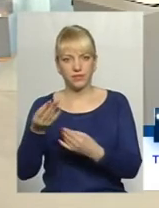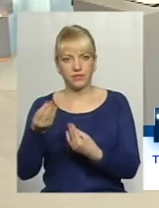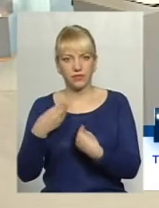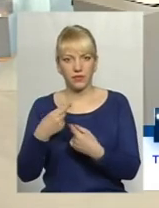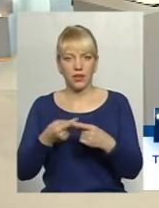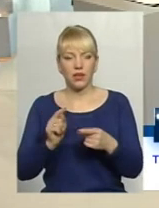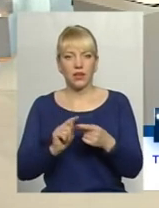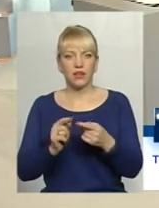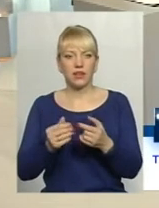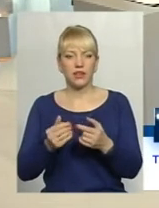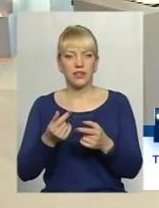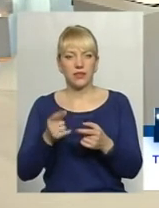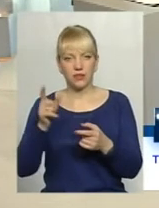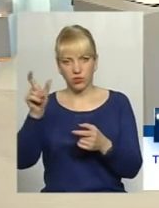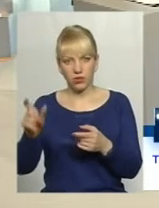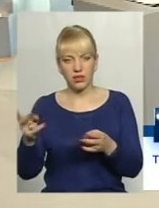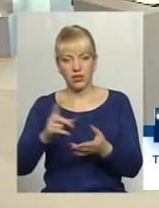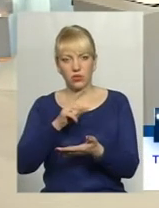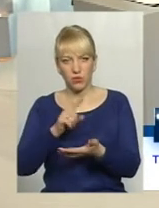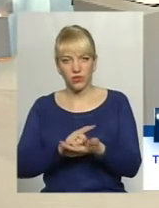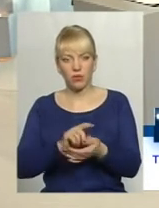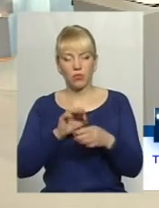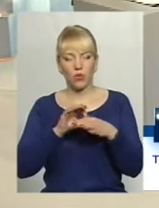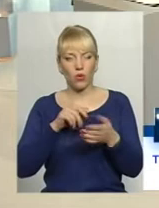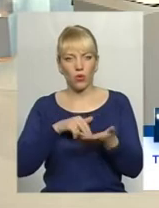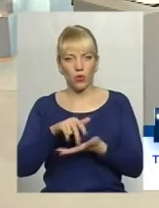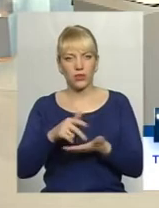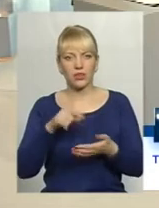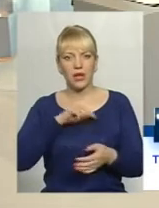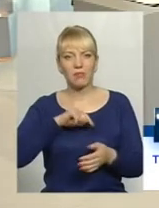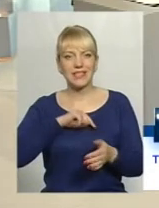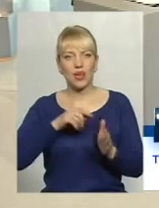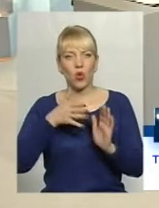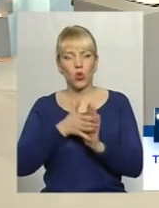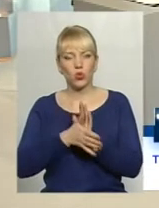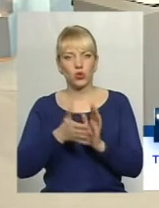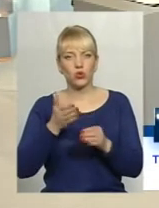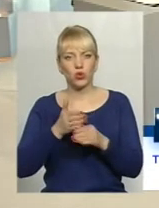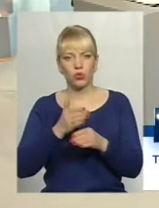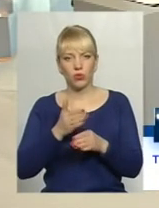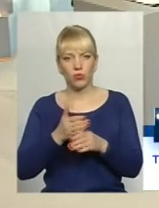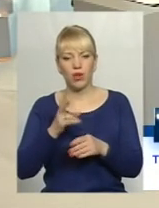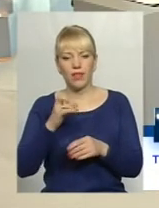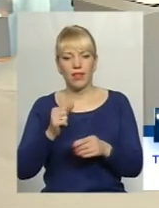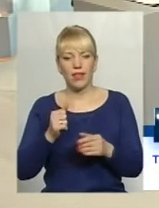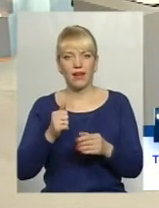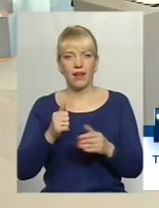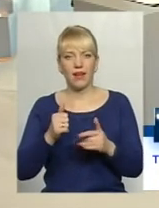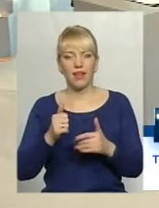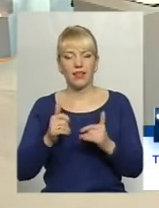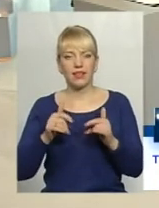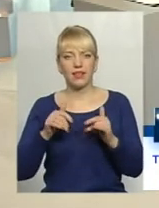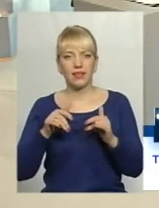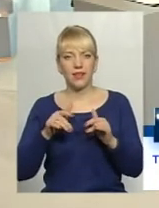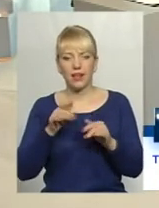ця насильницька дія, він зобов'язаний проходити якусь психологічну допомогу на етапі, коли ще там не було суду, чи от забрали